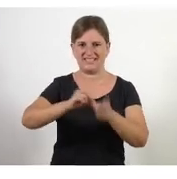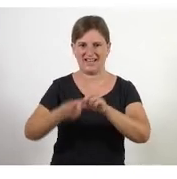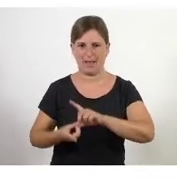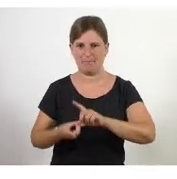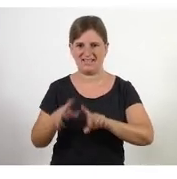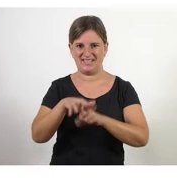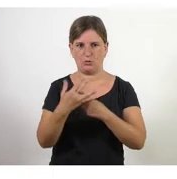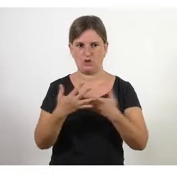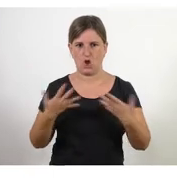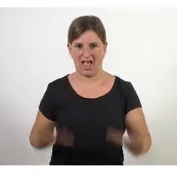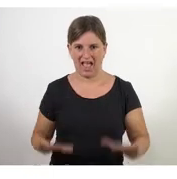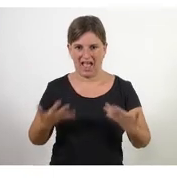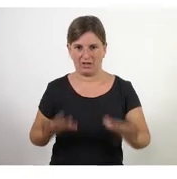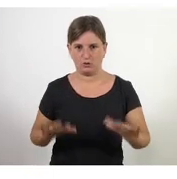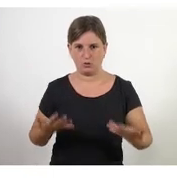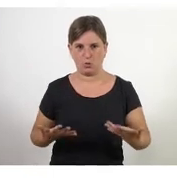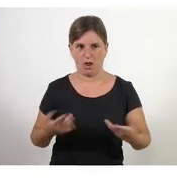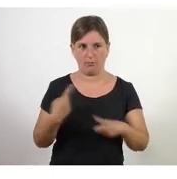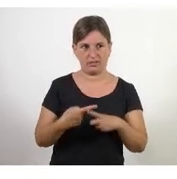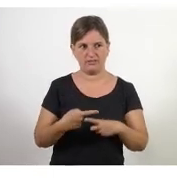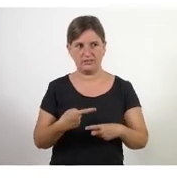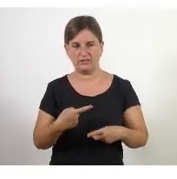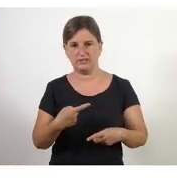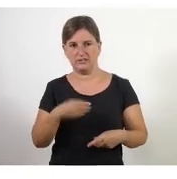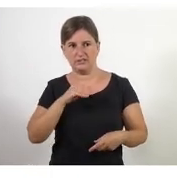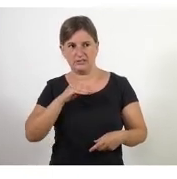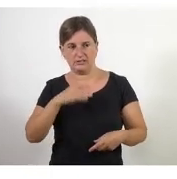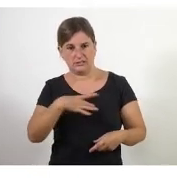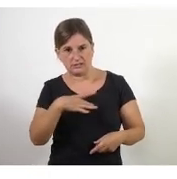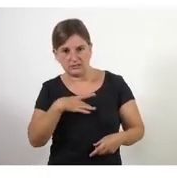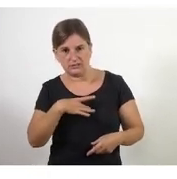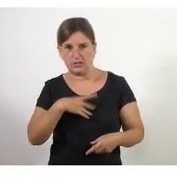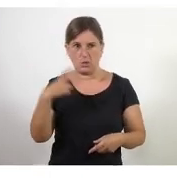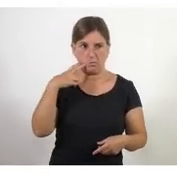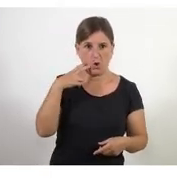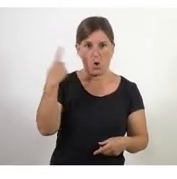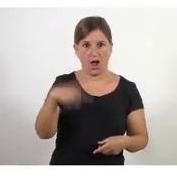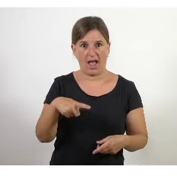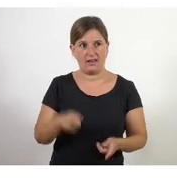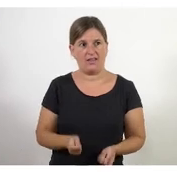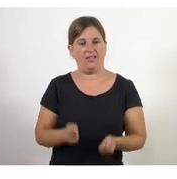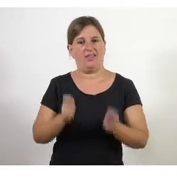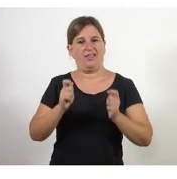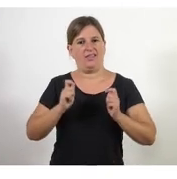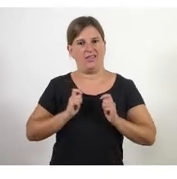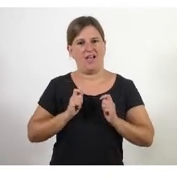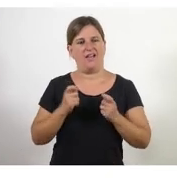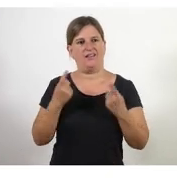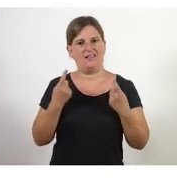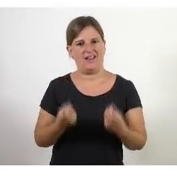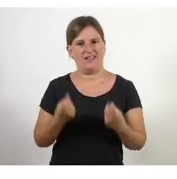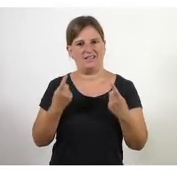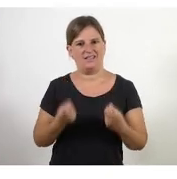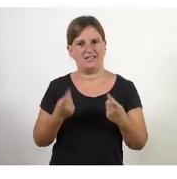la situació actual on hi ha incertesa i hi ha pors doncs crec que ens dona moltes referències a la necessitat que les